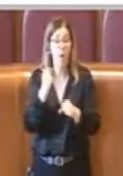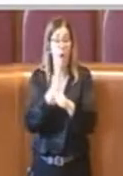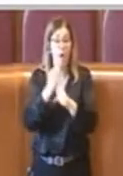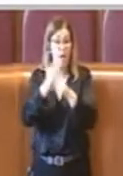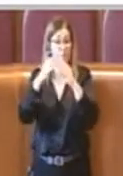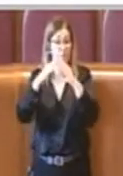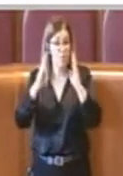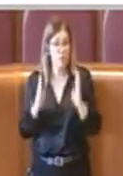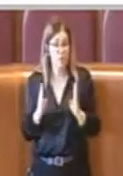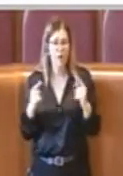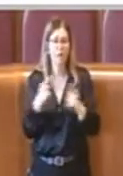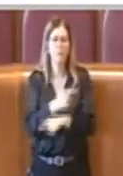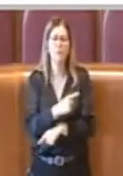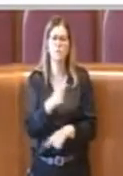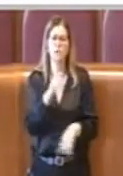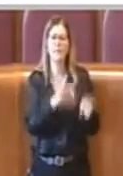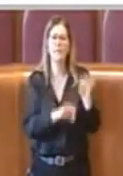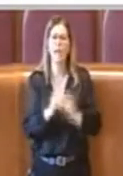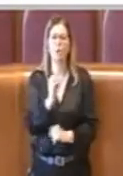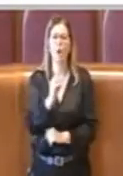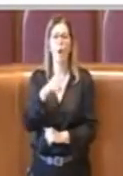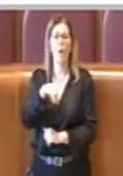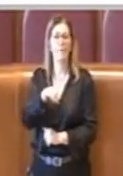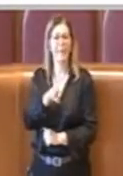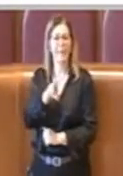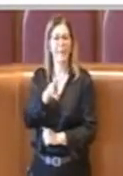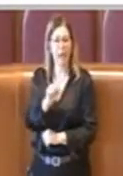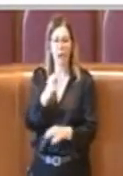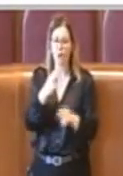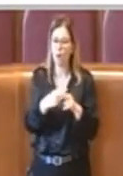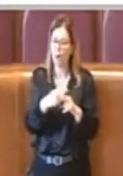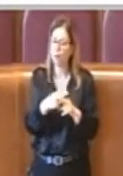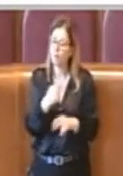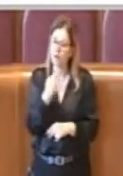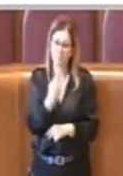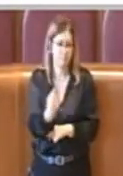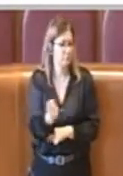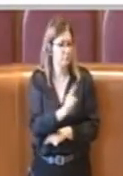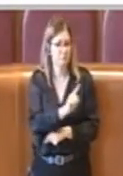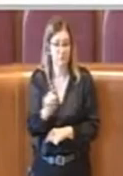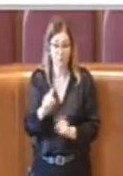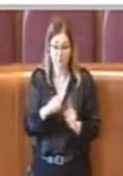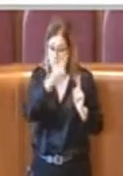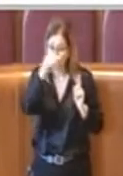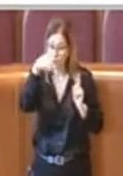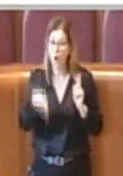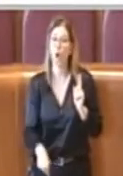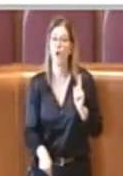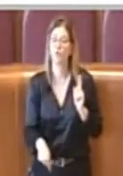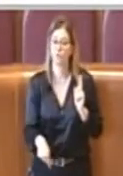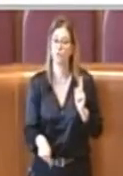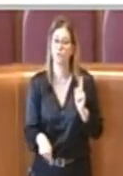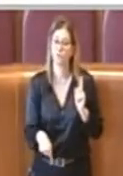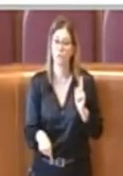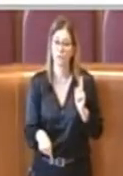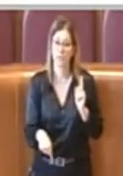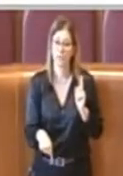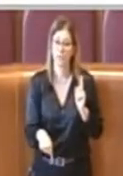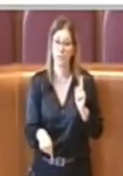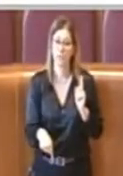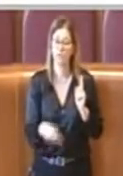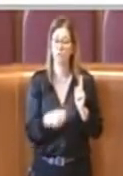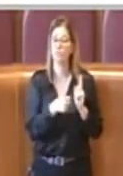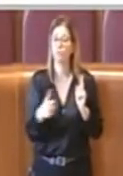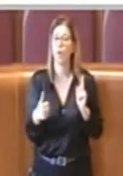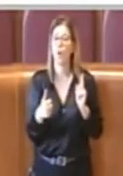il Teatro dell'Opera di Roma ha ritenuto a tutt'oggi, perché a tutt'oggi soltanto una seduta è stata resa